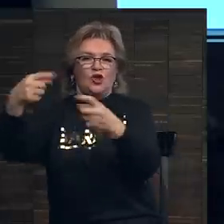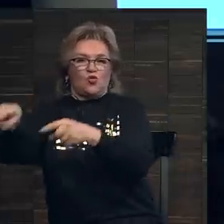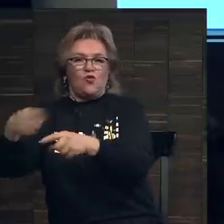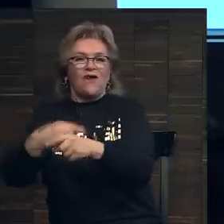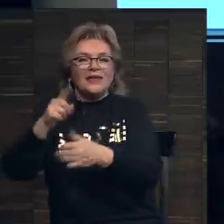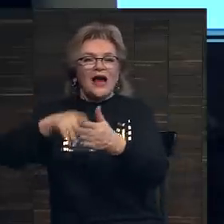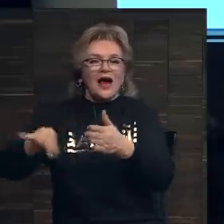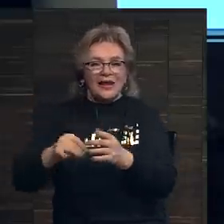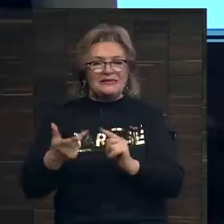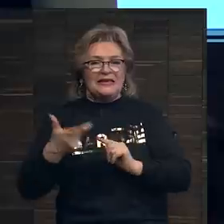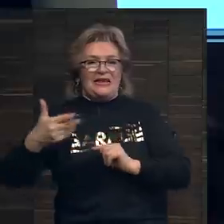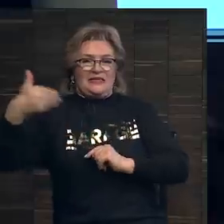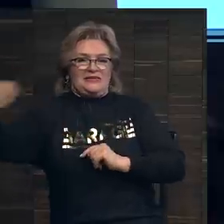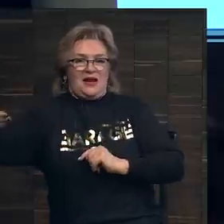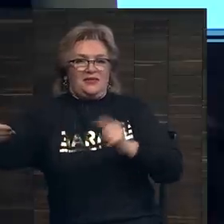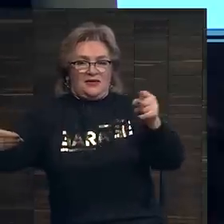Это гарантии с третьей стороны.